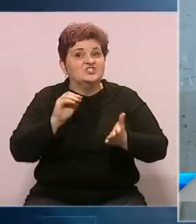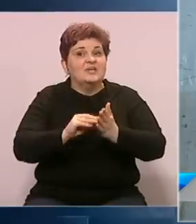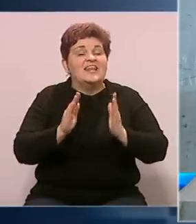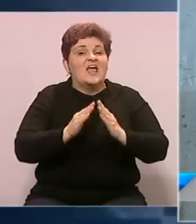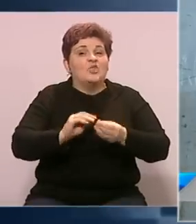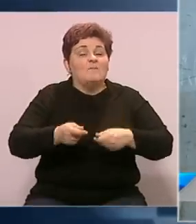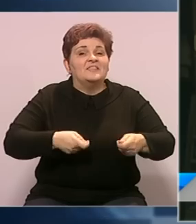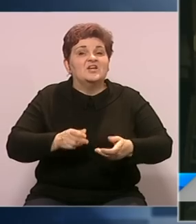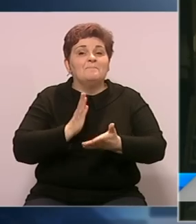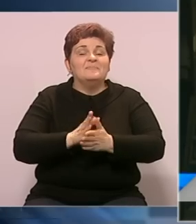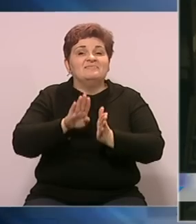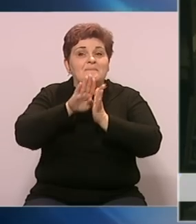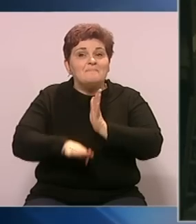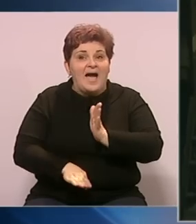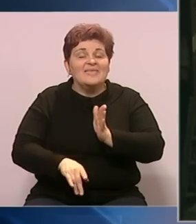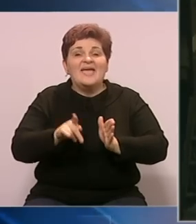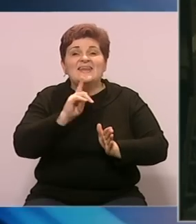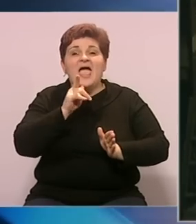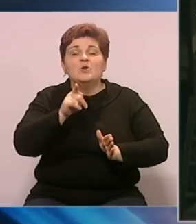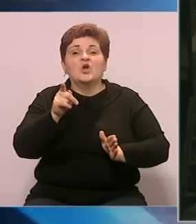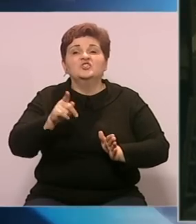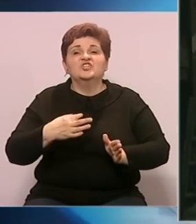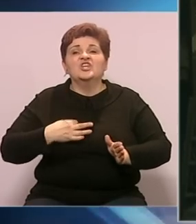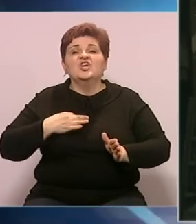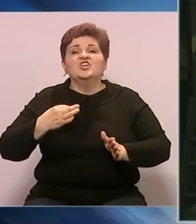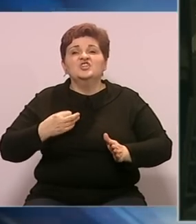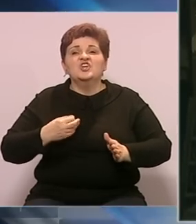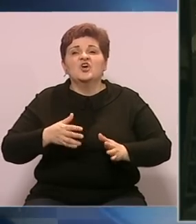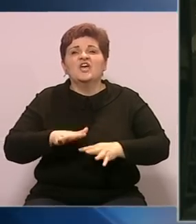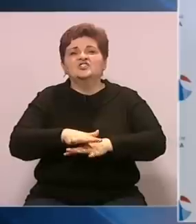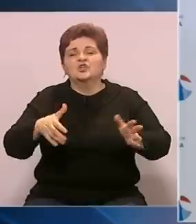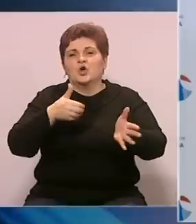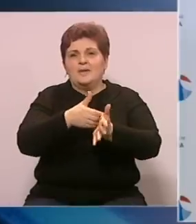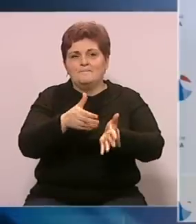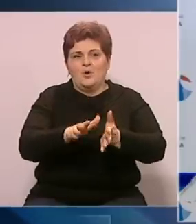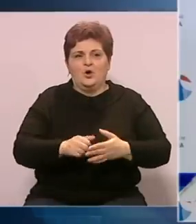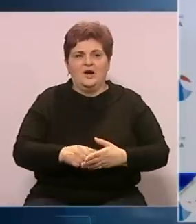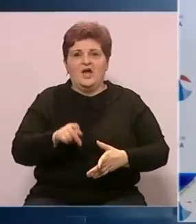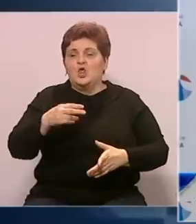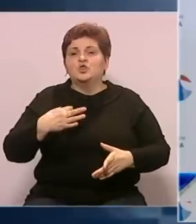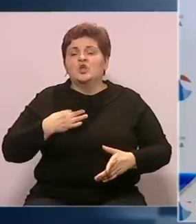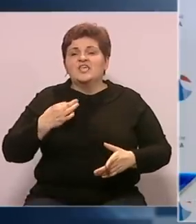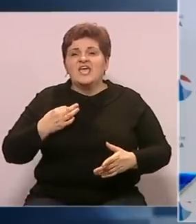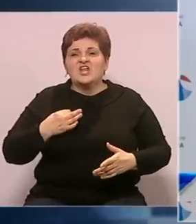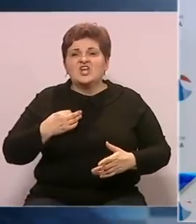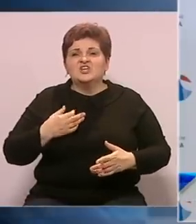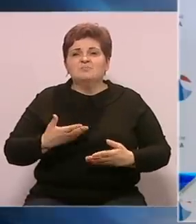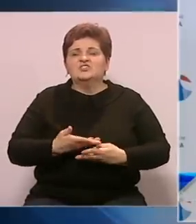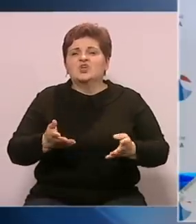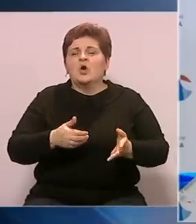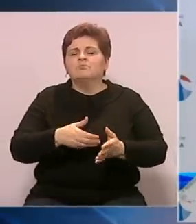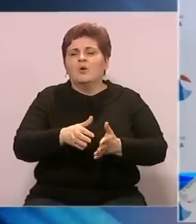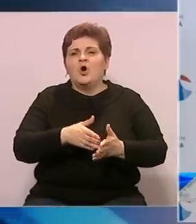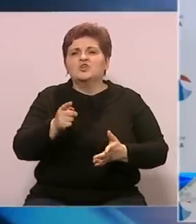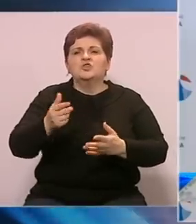domaćem tržištu biti niže, barem ne one cijene koje se tiču roba široke potrošnje. To nije roba uglavnom široke potrošnje, to je